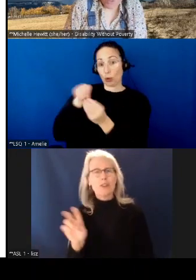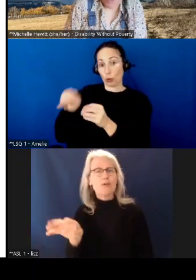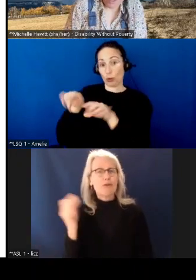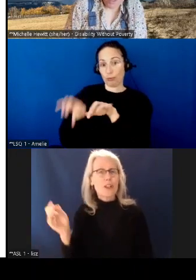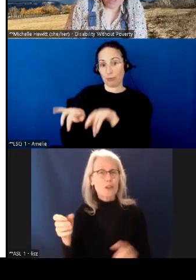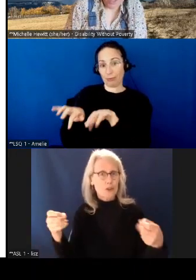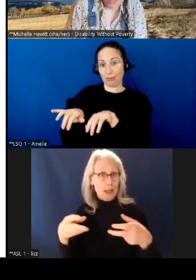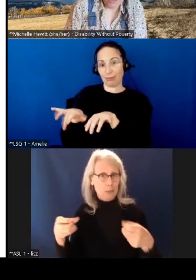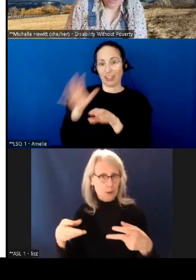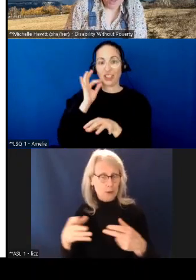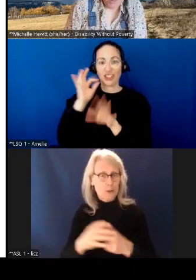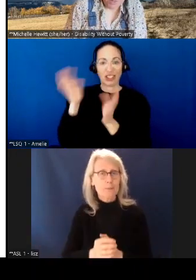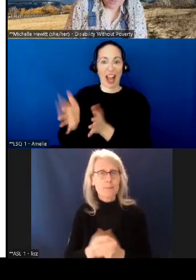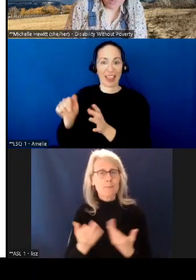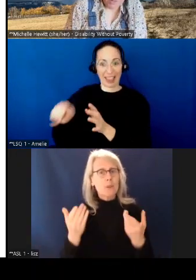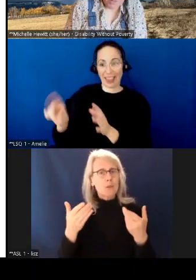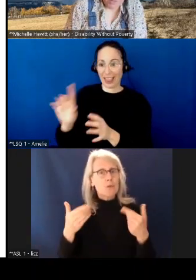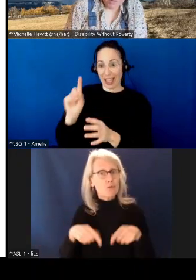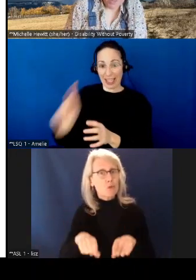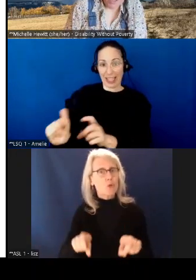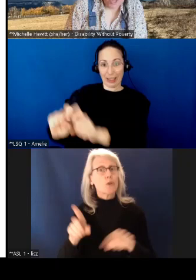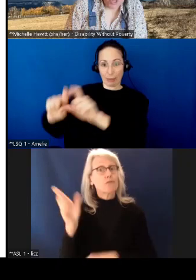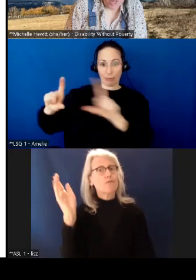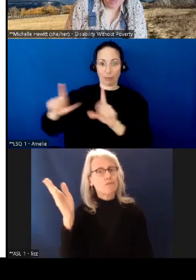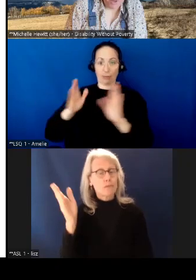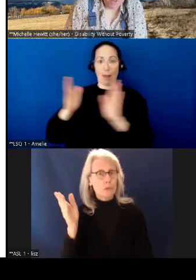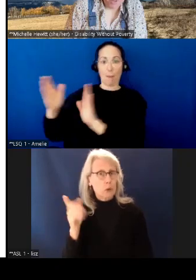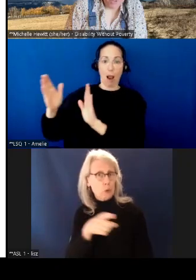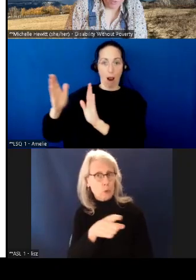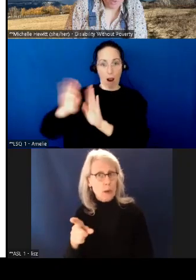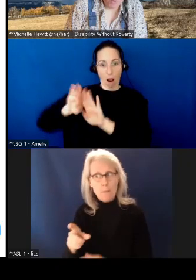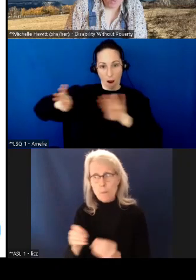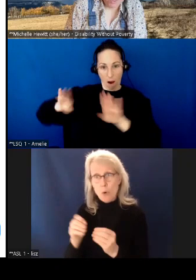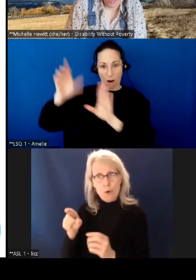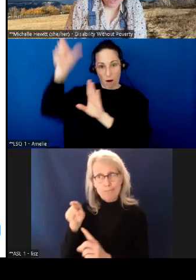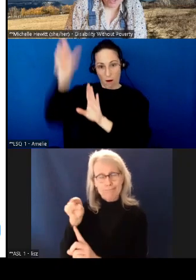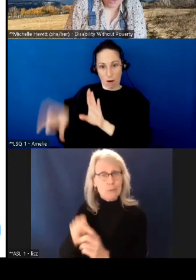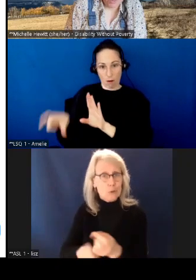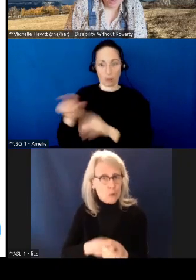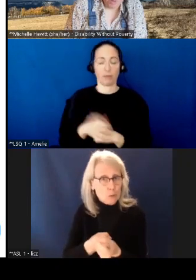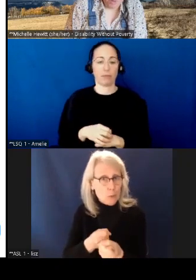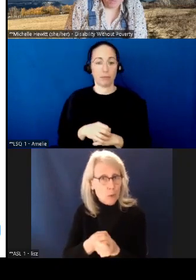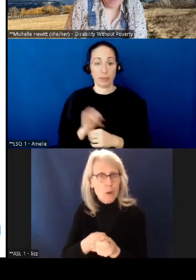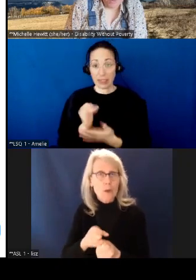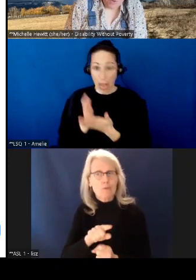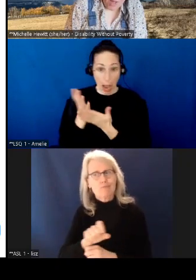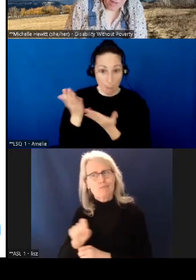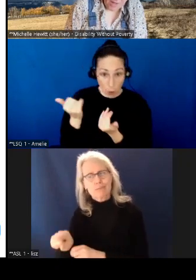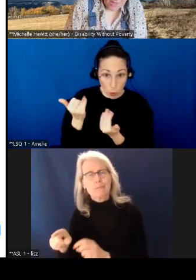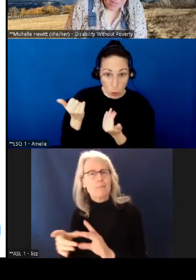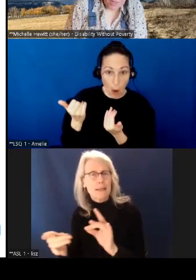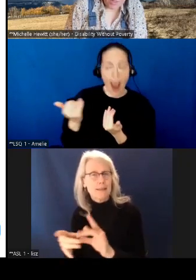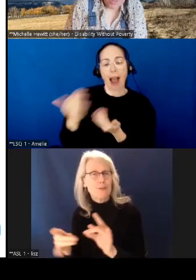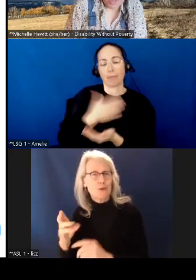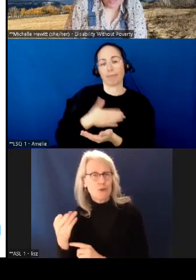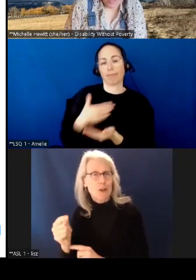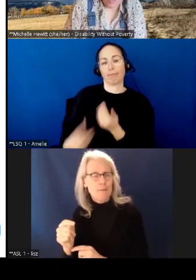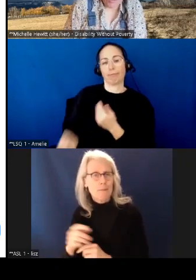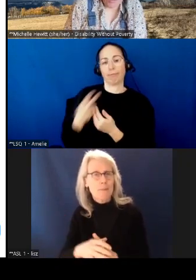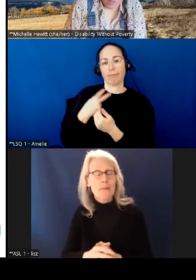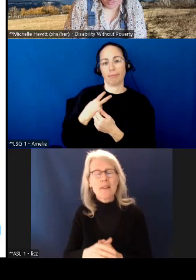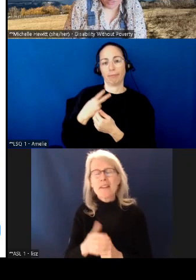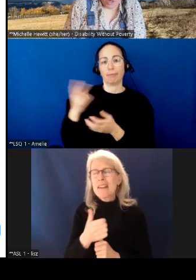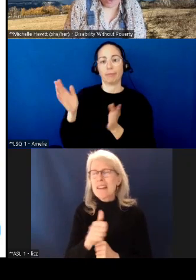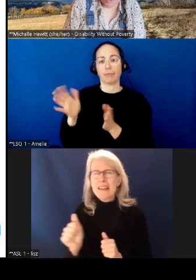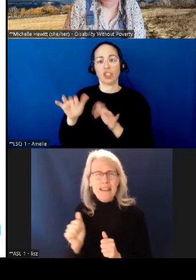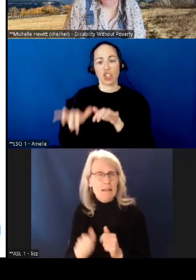ajouté dans la boîte de discussion du webinaire pour y accéder. Si nous pouvons vous aider à travers cette présentation, veuillez, s'il vous plaît, nous envoyer un message